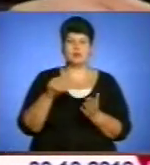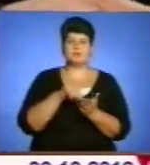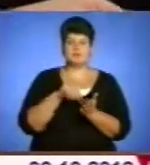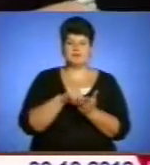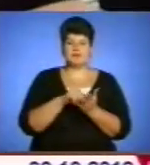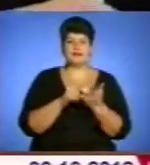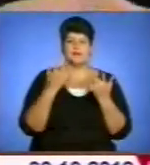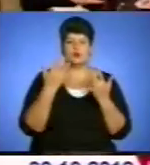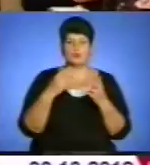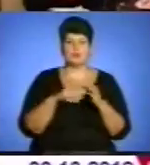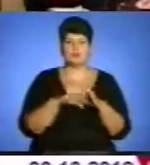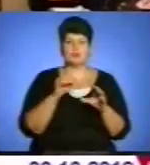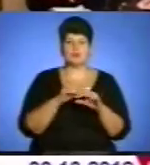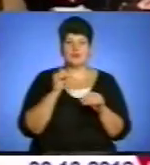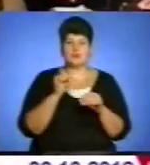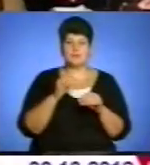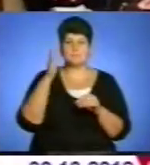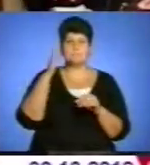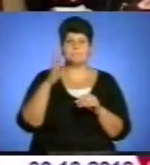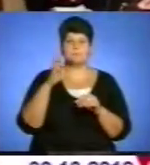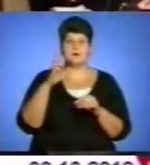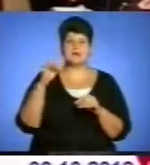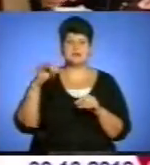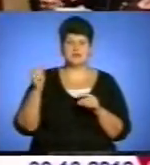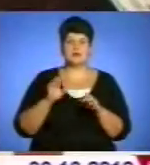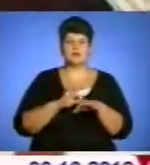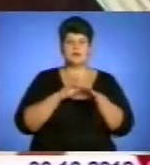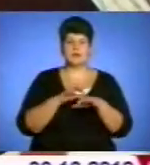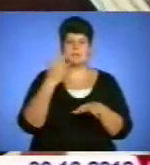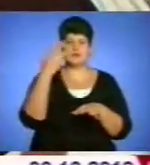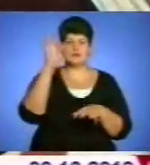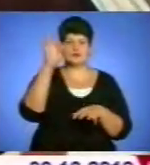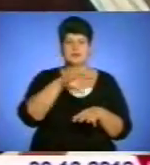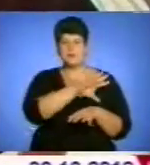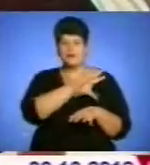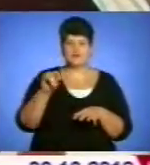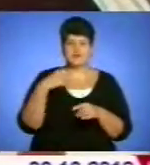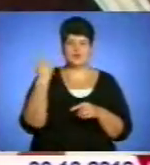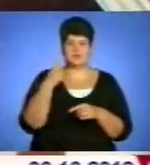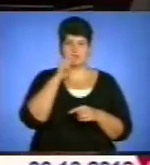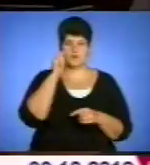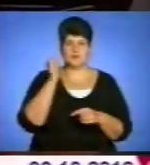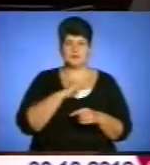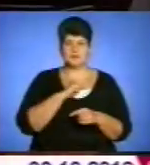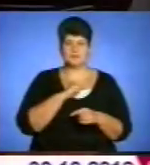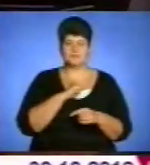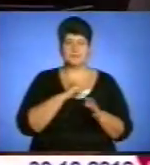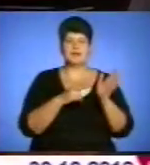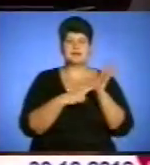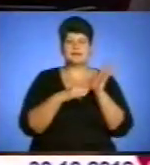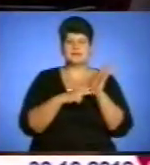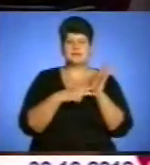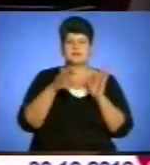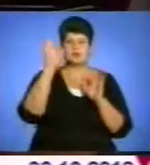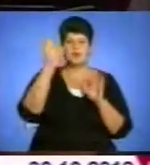стількома депутатами. Адже «Батьківщина» пройшла 5-відсотковий бар'єр по всіх областях України. 70%